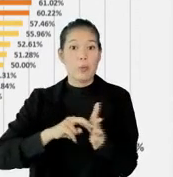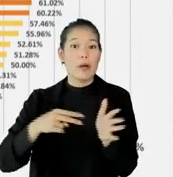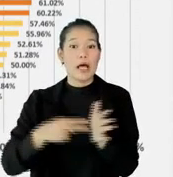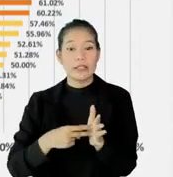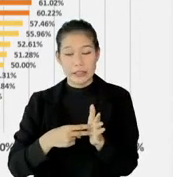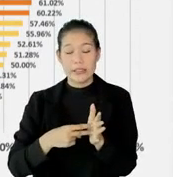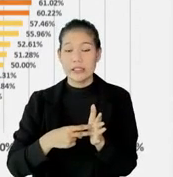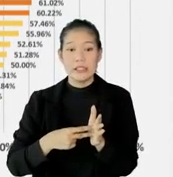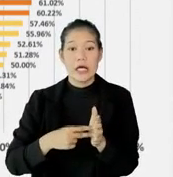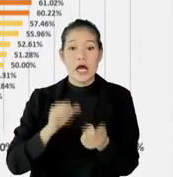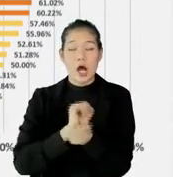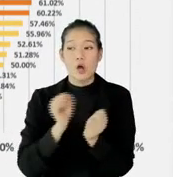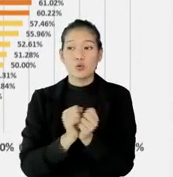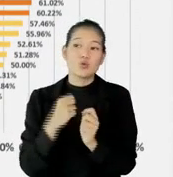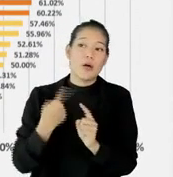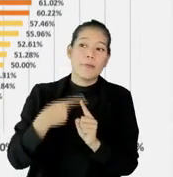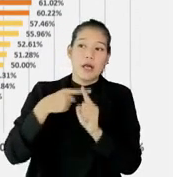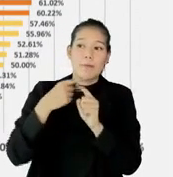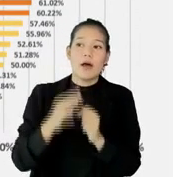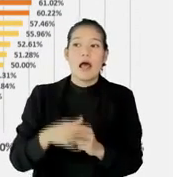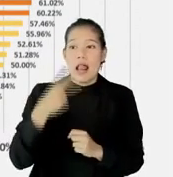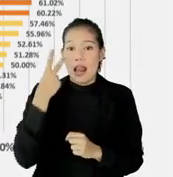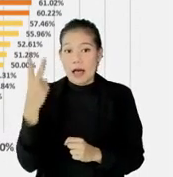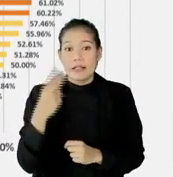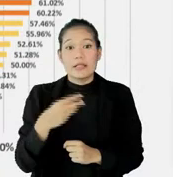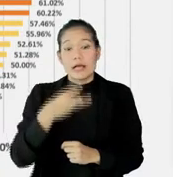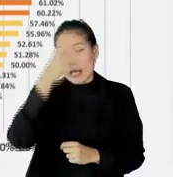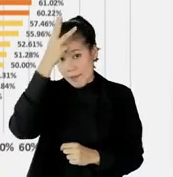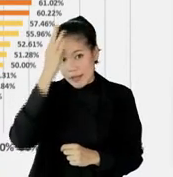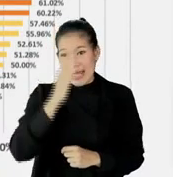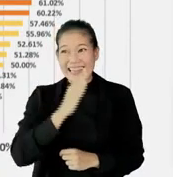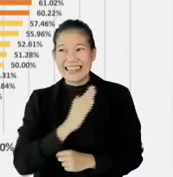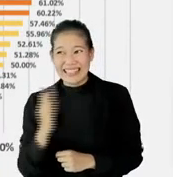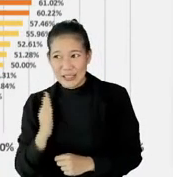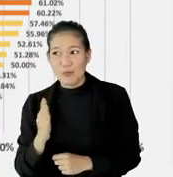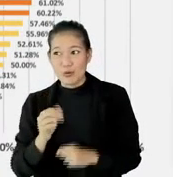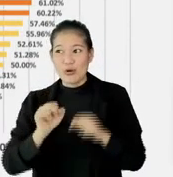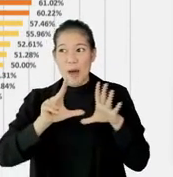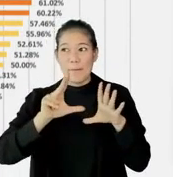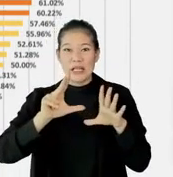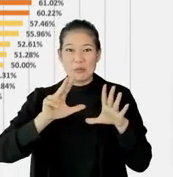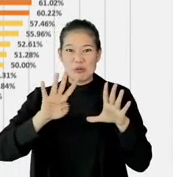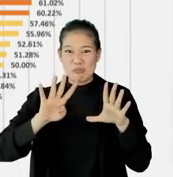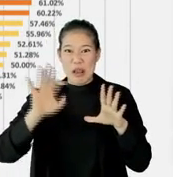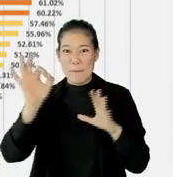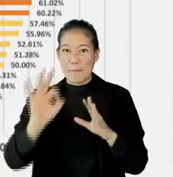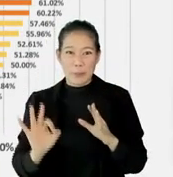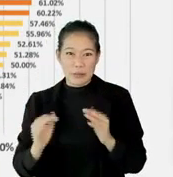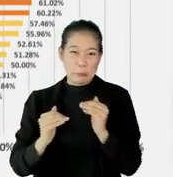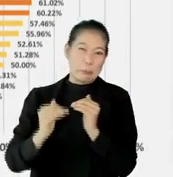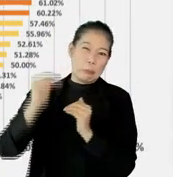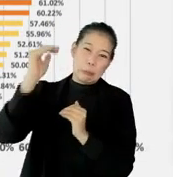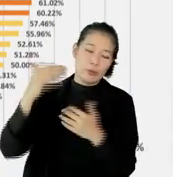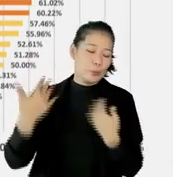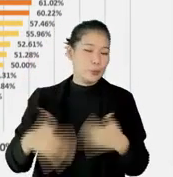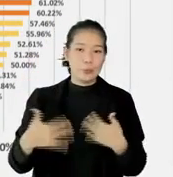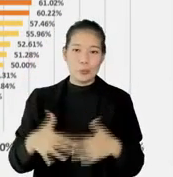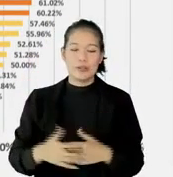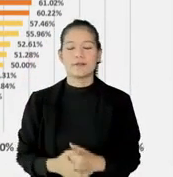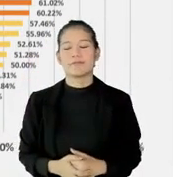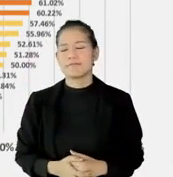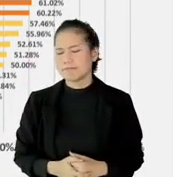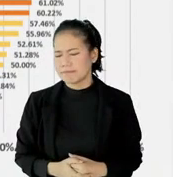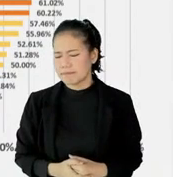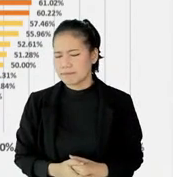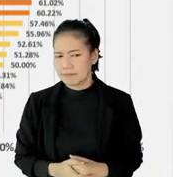bertambah lebih tinggi lagi. Ini Kalimantan Timur di 89%, dokter Ula, jadi memang cukup tinggi sekali gitu, untuk harus bisa menekan. Jadi, di